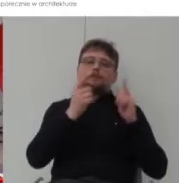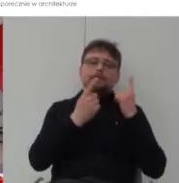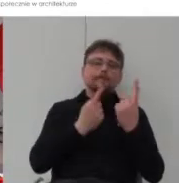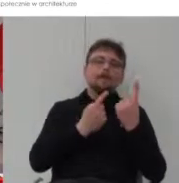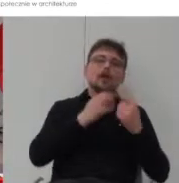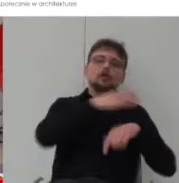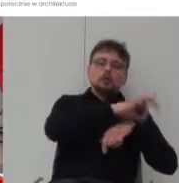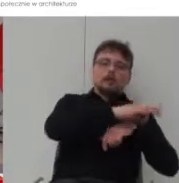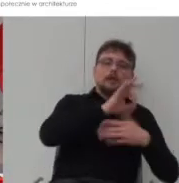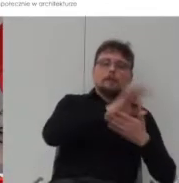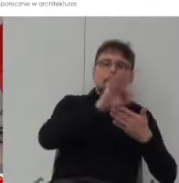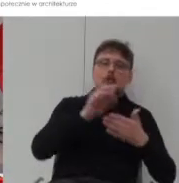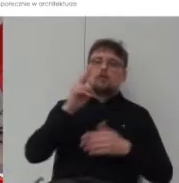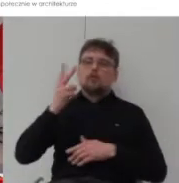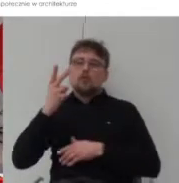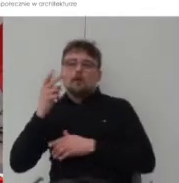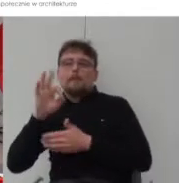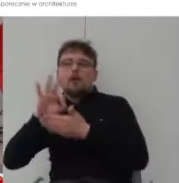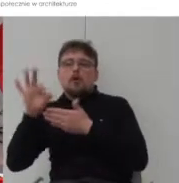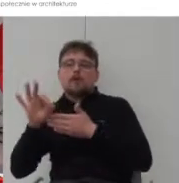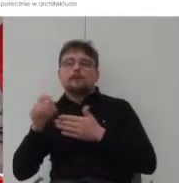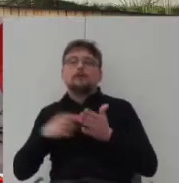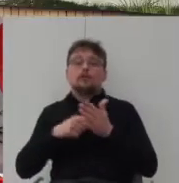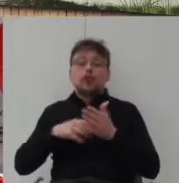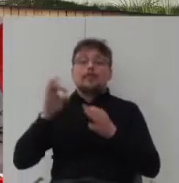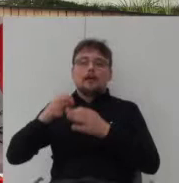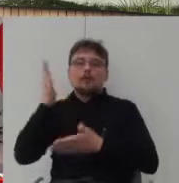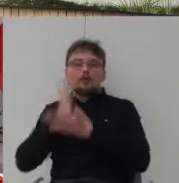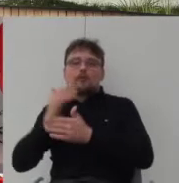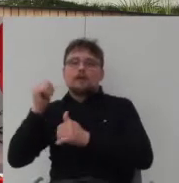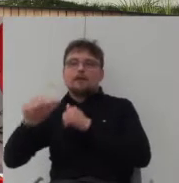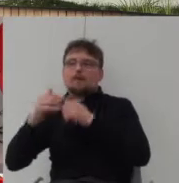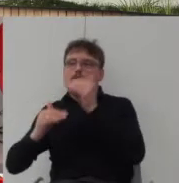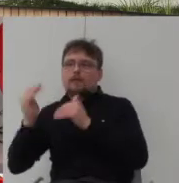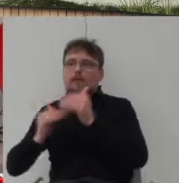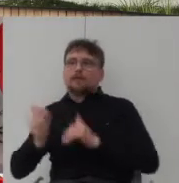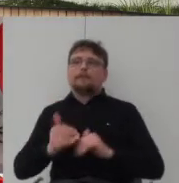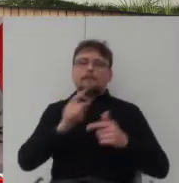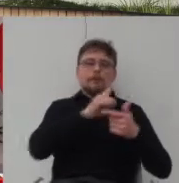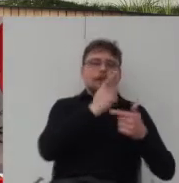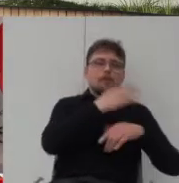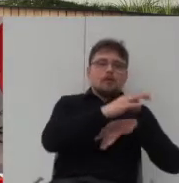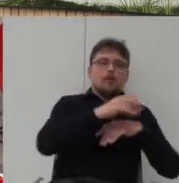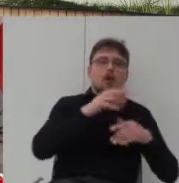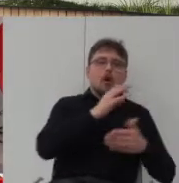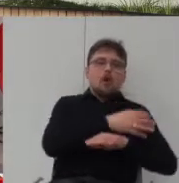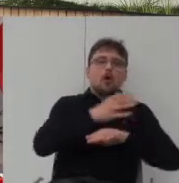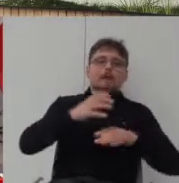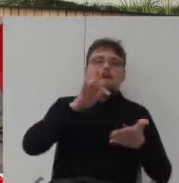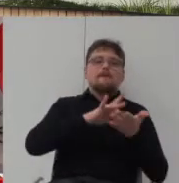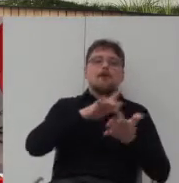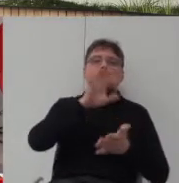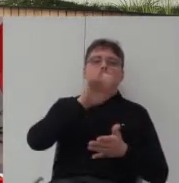studenckim a drugi jest projektem właśnie będącym w budowie. Pierwszy projekt Osiedle Mieszkaniowe w Olborgu